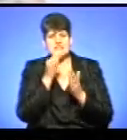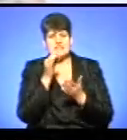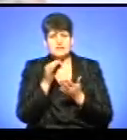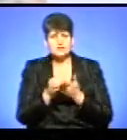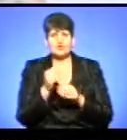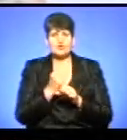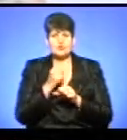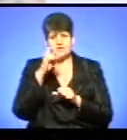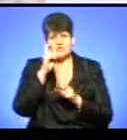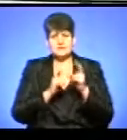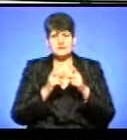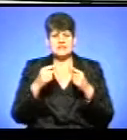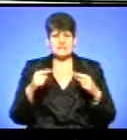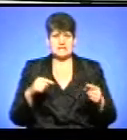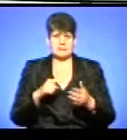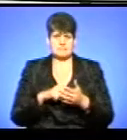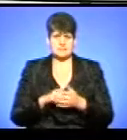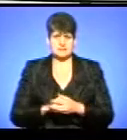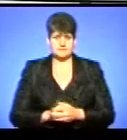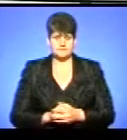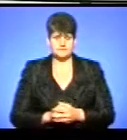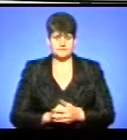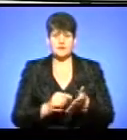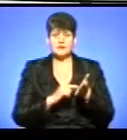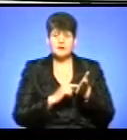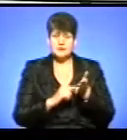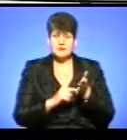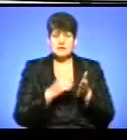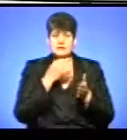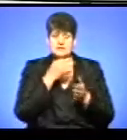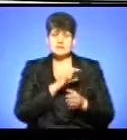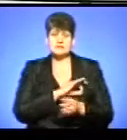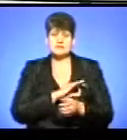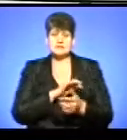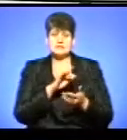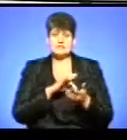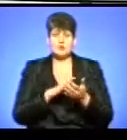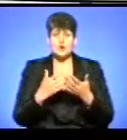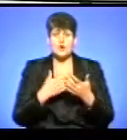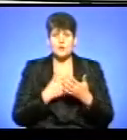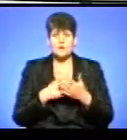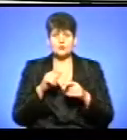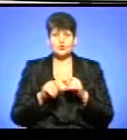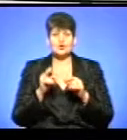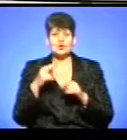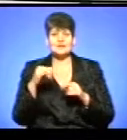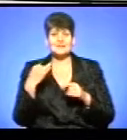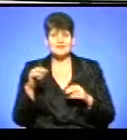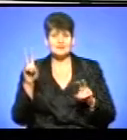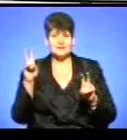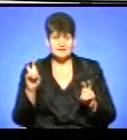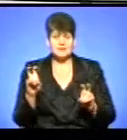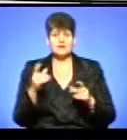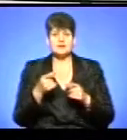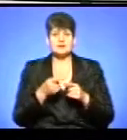комунальних підприємств в різних міст. Зазначу, як повідомив юрист Центру громадського контролю дій у Тернополі Максим Макар,